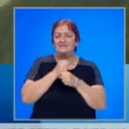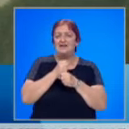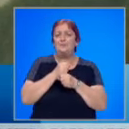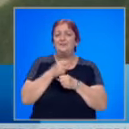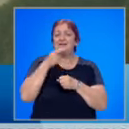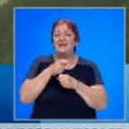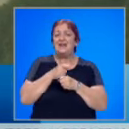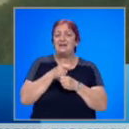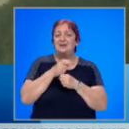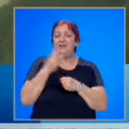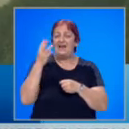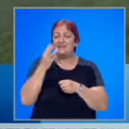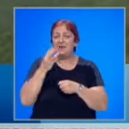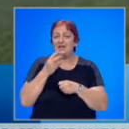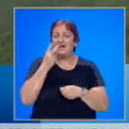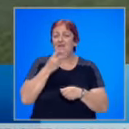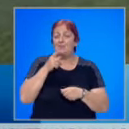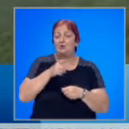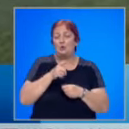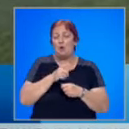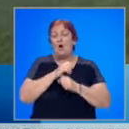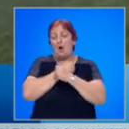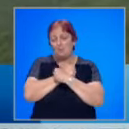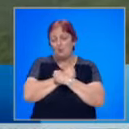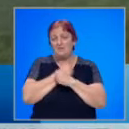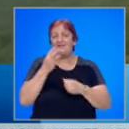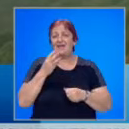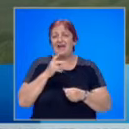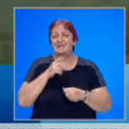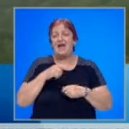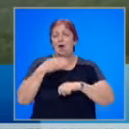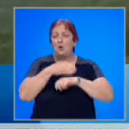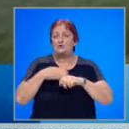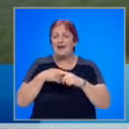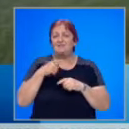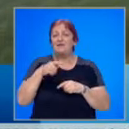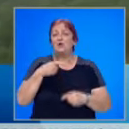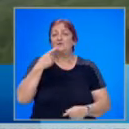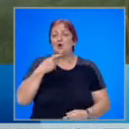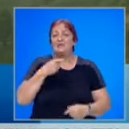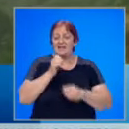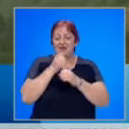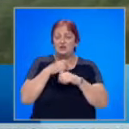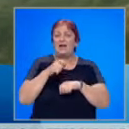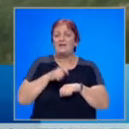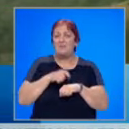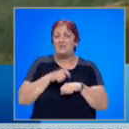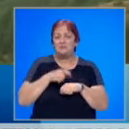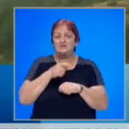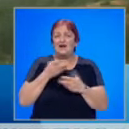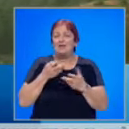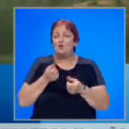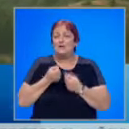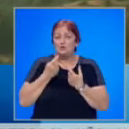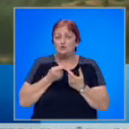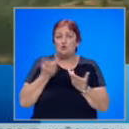предприятие. Сред тях са били и тримата, двам от които за жалост губят живота си, а третият пострада. Ето какво разказа инженер Дамян Дамянов за това какво